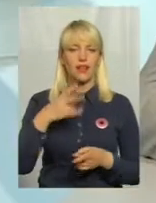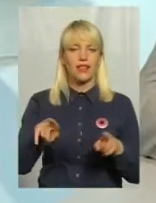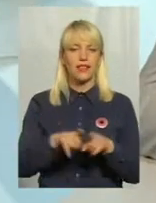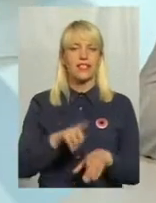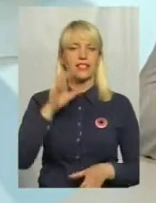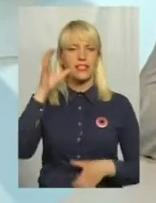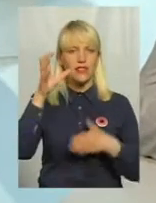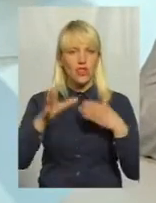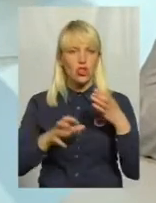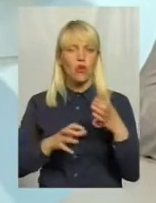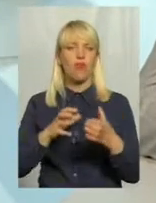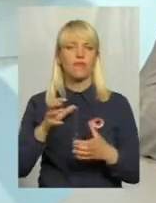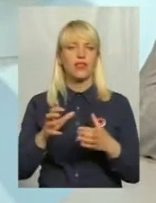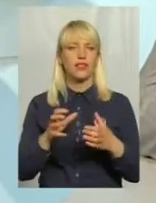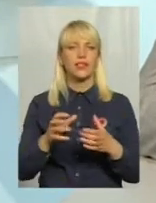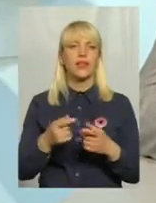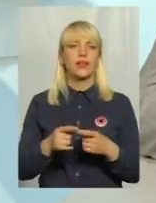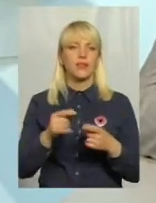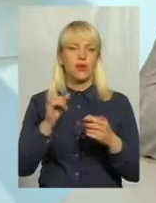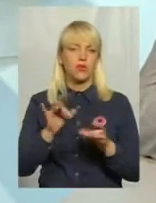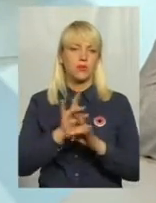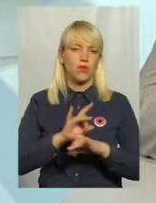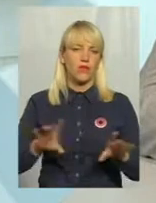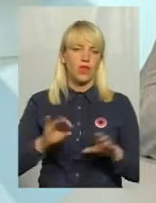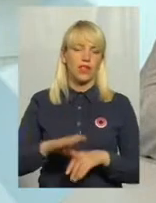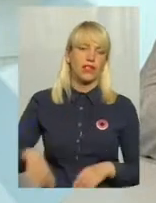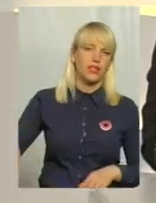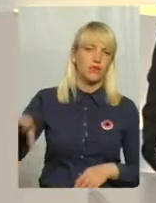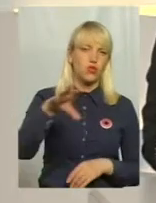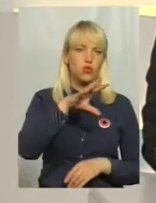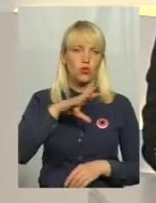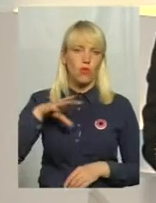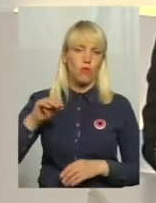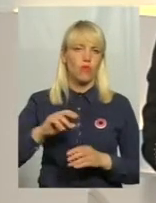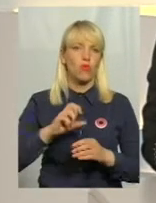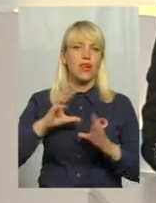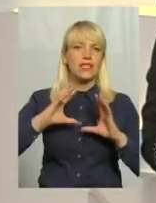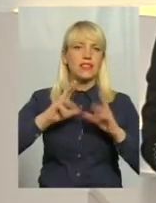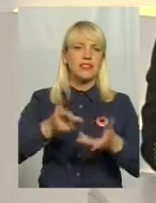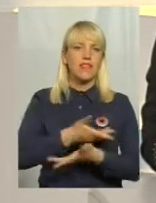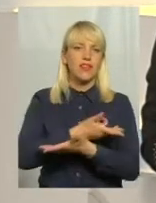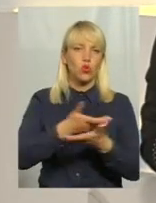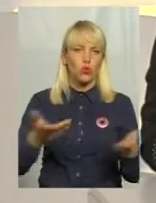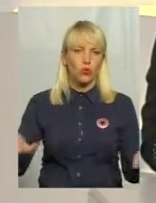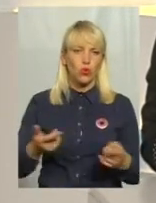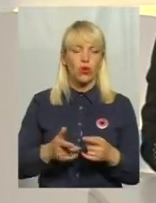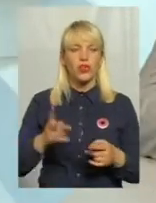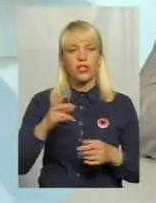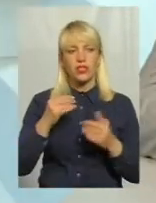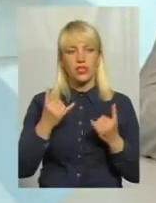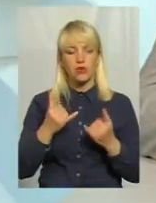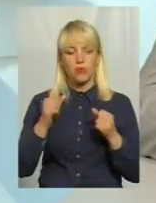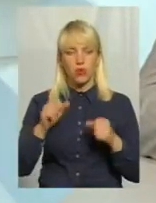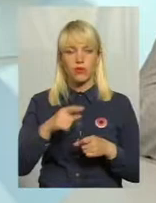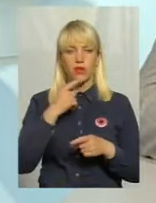сучасних тенденціях, фактично, розповідати всьому світу. Але сьогодні ми не можемо сказати, що на території області проводиться така робота